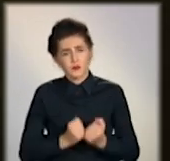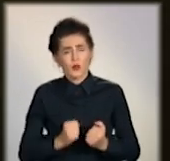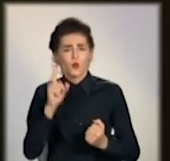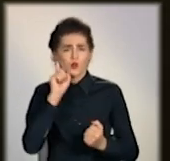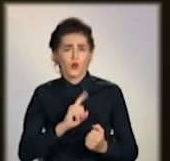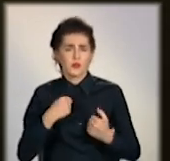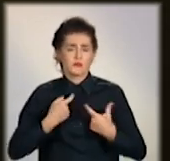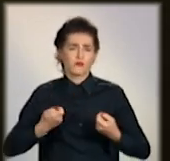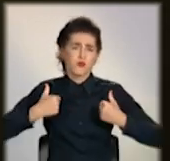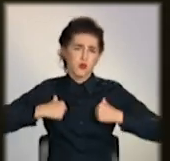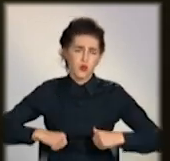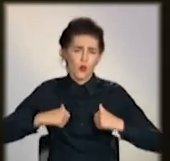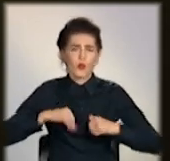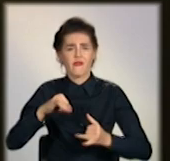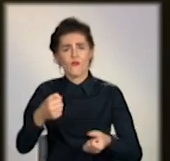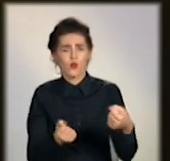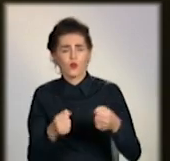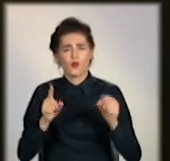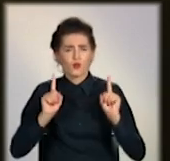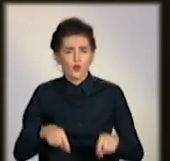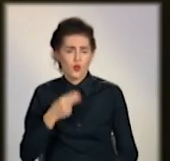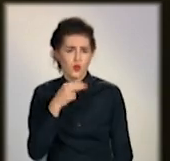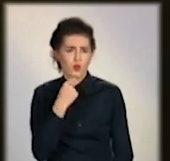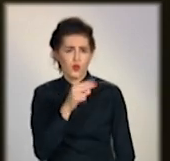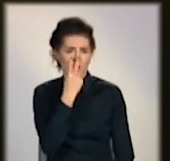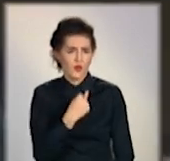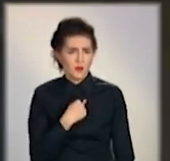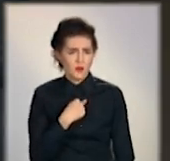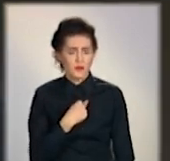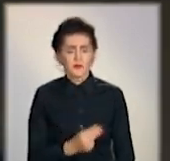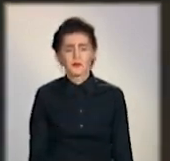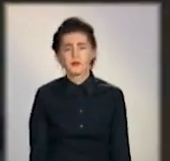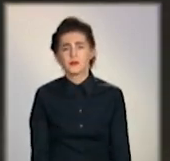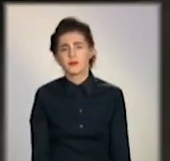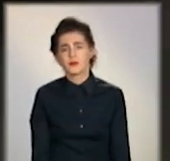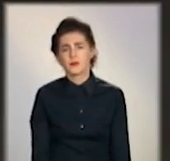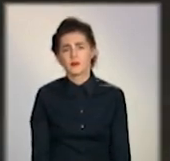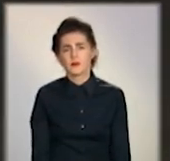спокійній. І водителі, я думаю, будуть краще нас намного видіти. Держи руку.